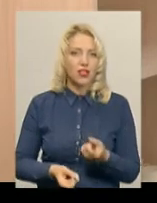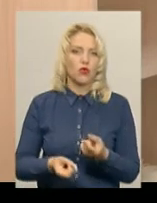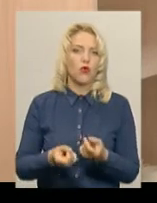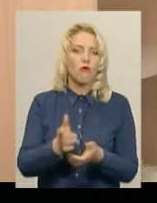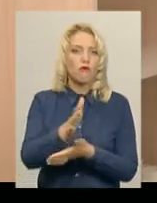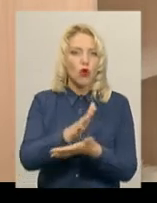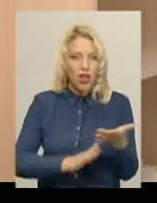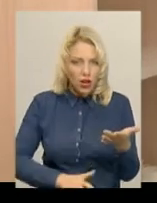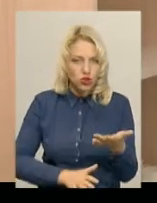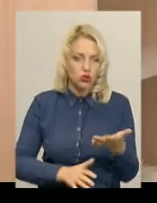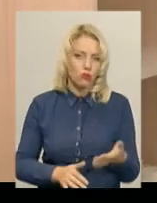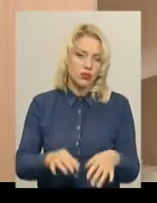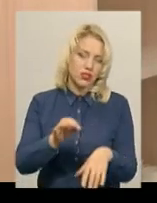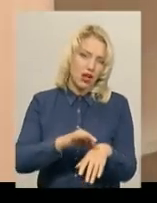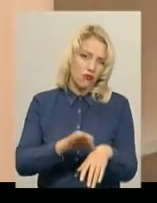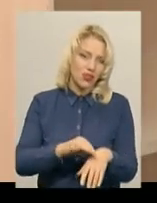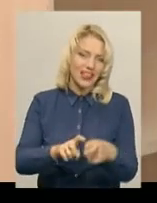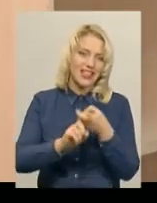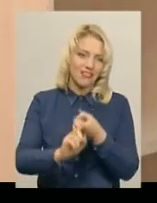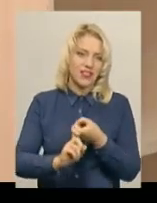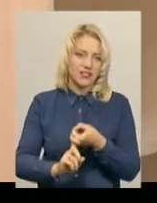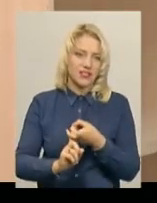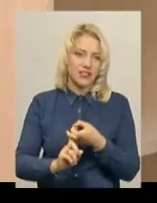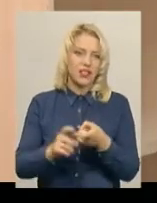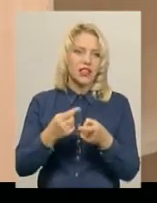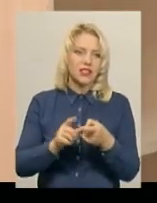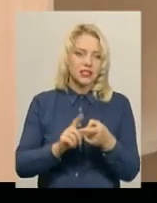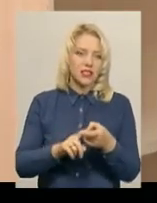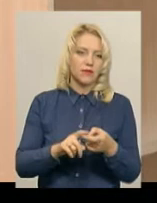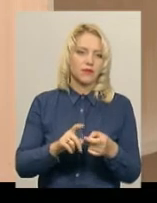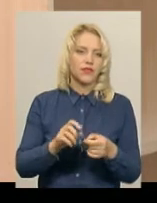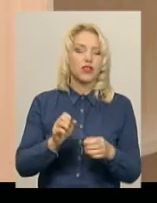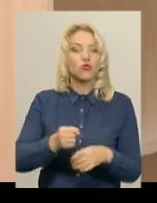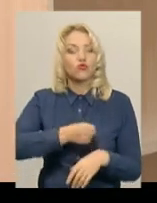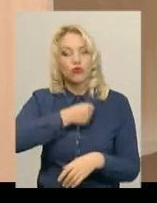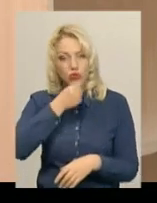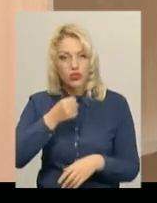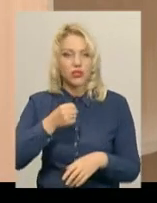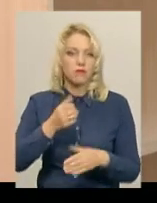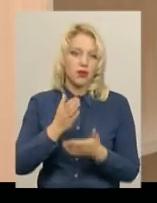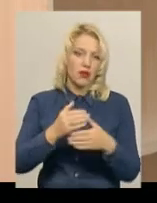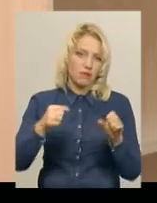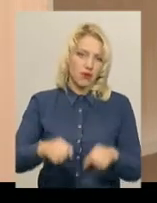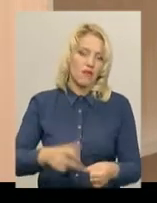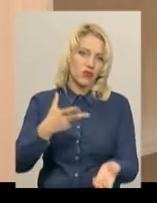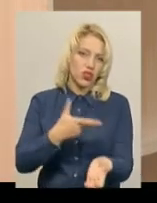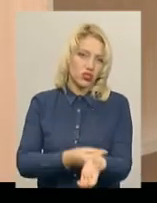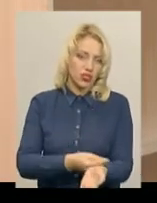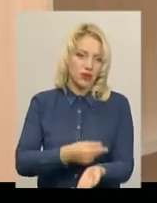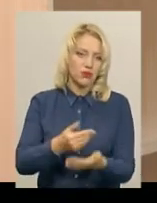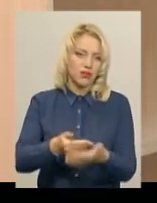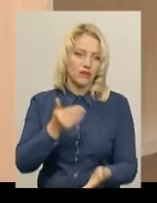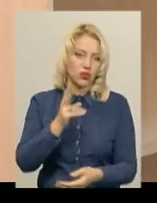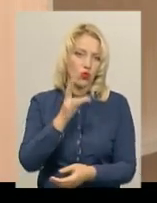подальшому захворювань інфекційних. Вакцин достатньо, тому і доросле населення має право на щеплення від